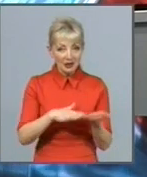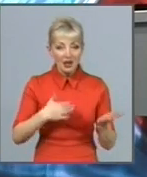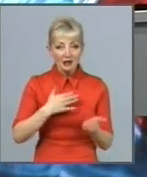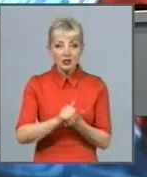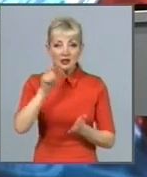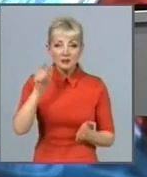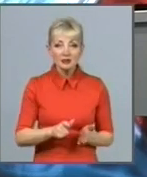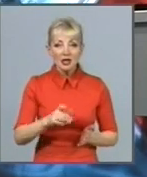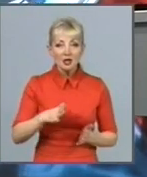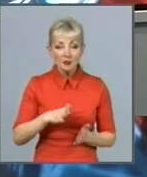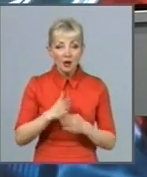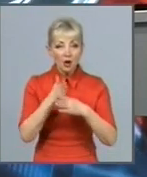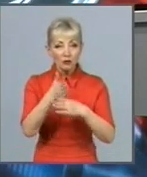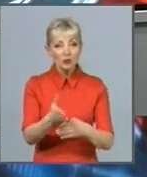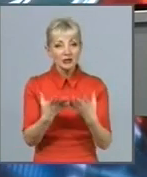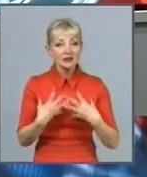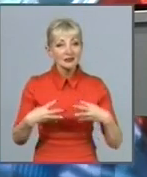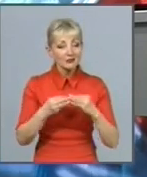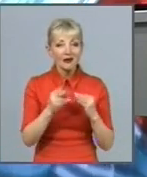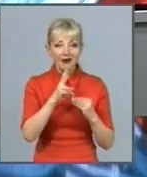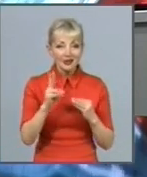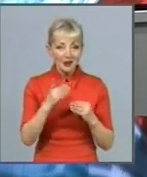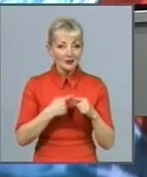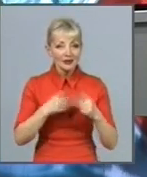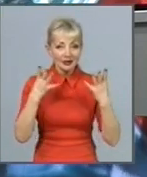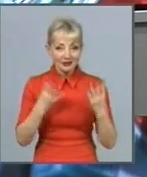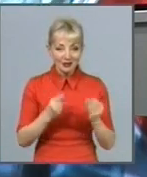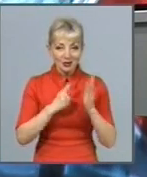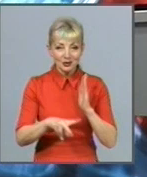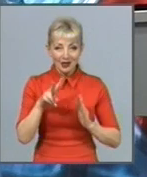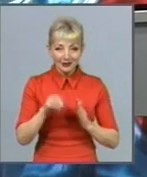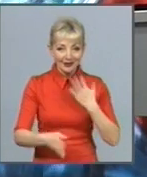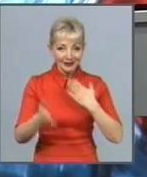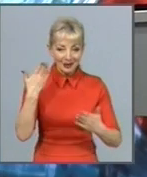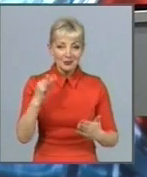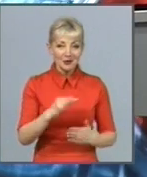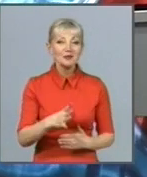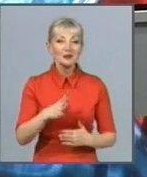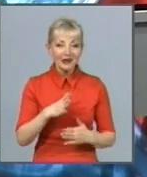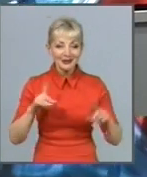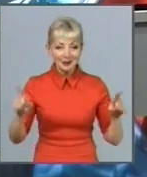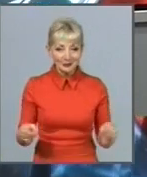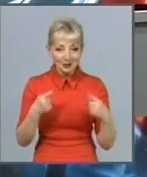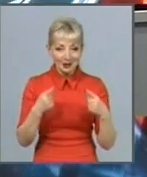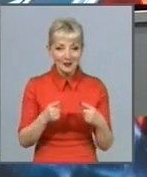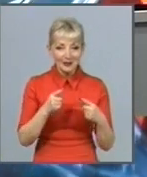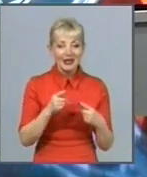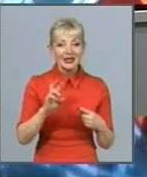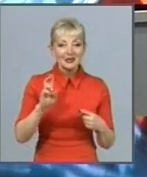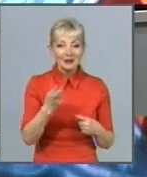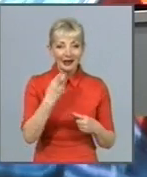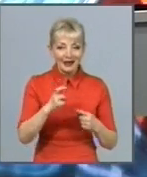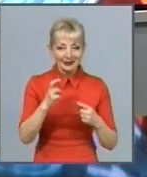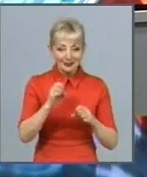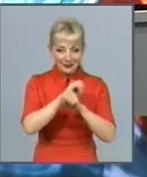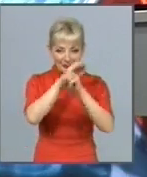гостях у родини, яка саме в цей день, 60 років тому, і була створена. З діамантовим весіллям ювілярів вітали